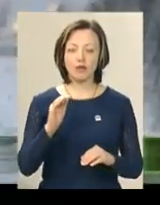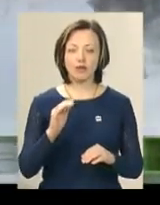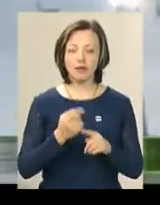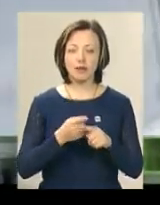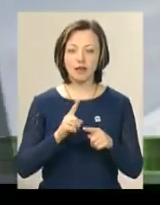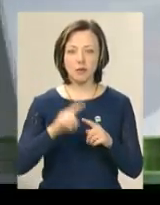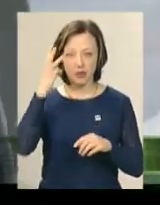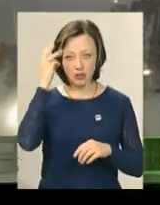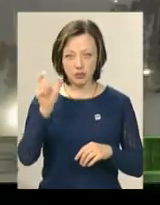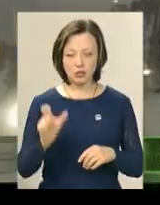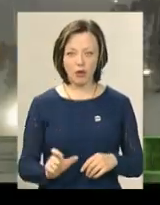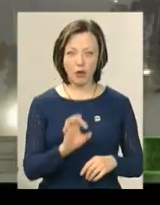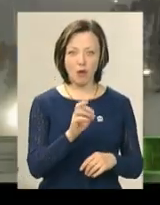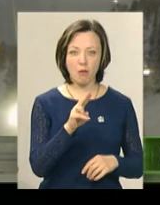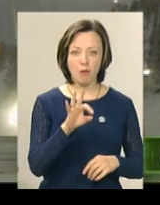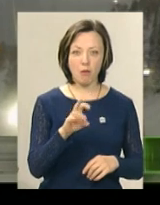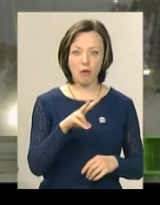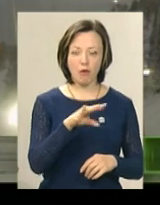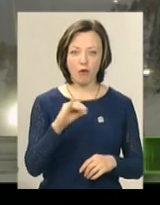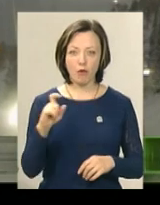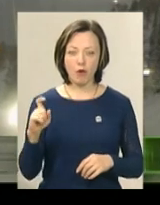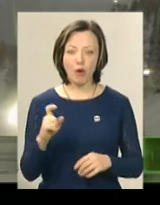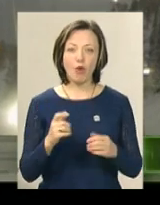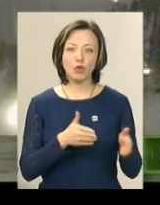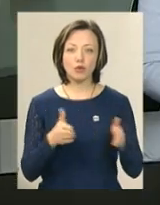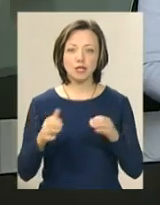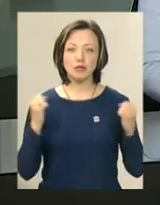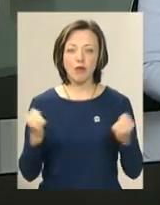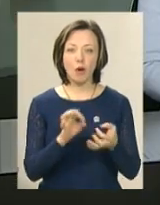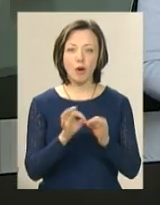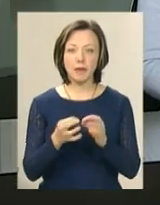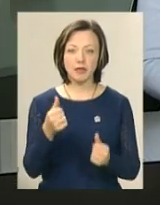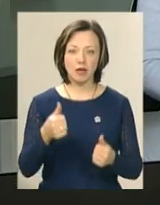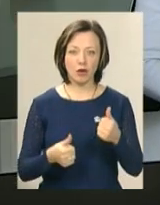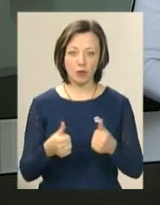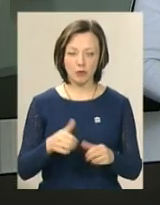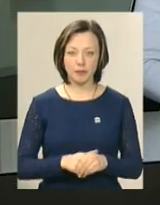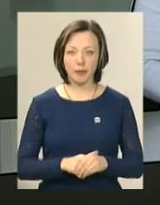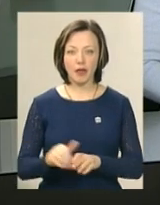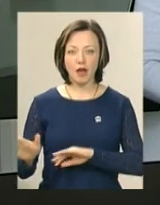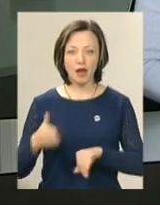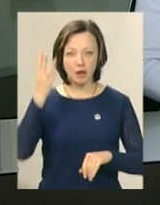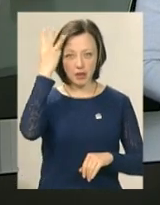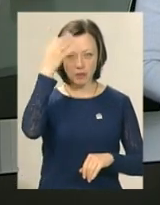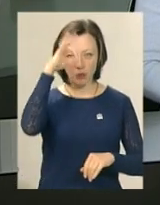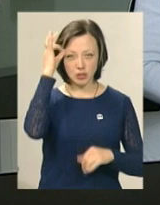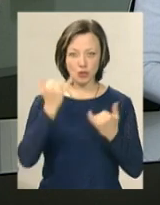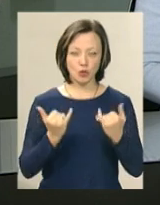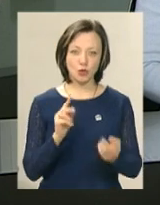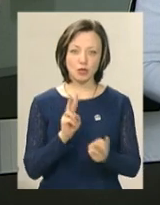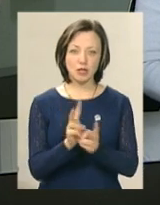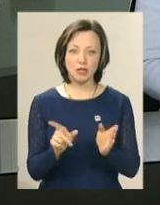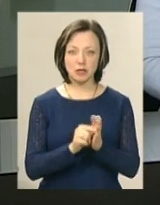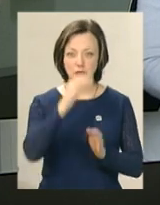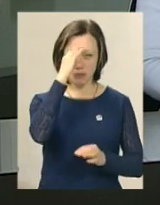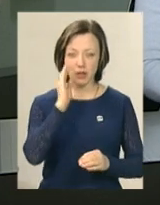хмельничанка Ольга Полюк готується до зимових Олімпійських ігор. Хмельницькі поліцейські сьогодні зустрілися з